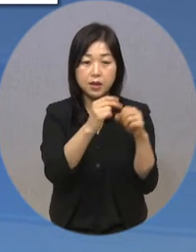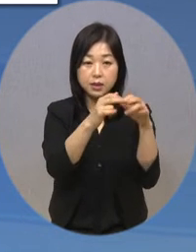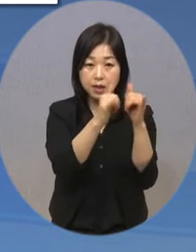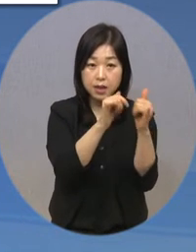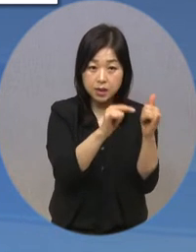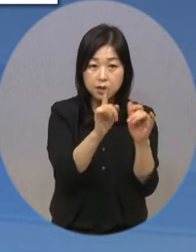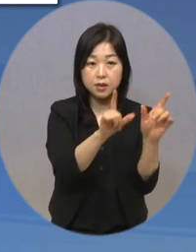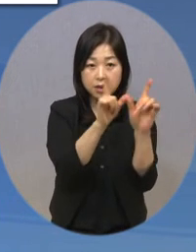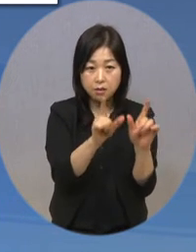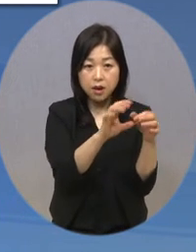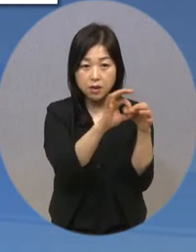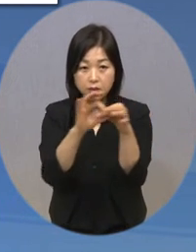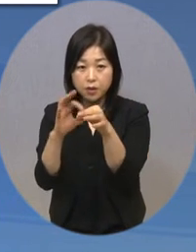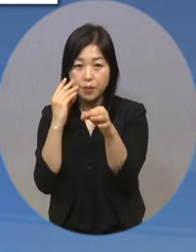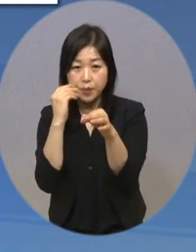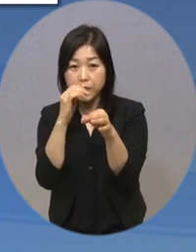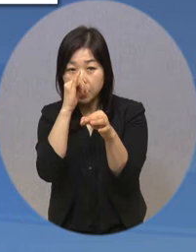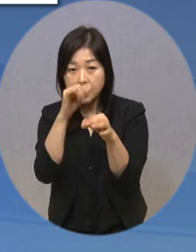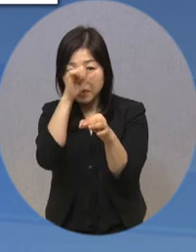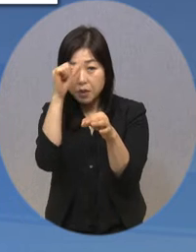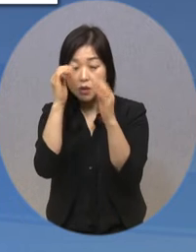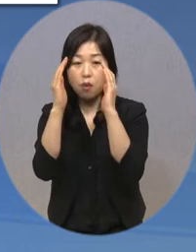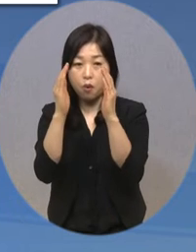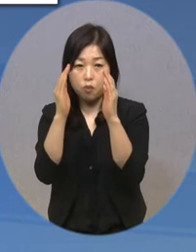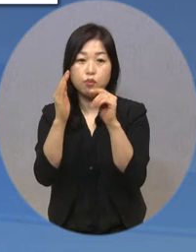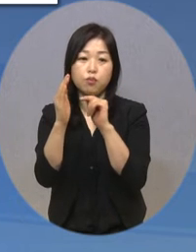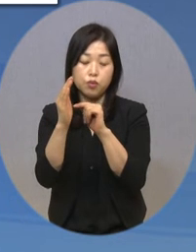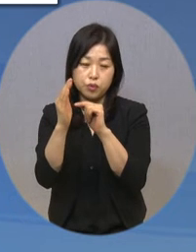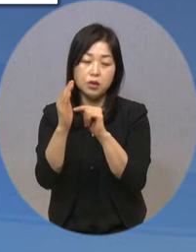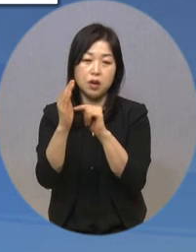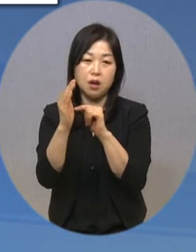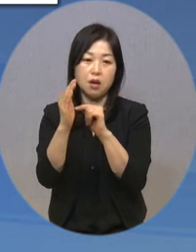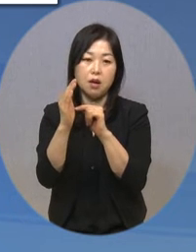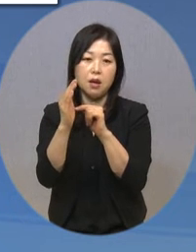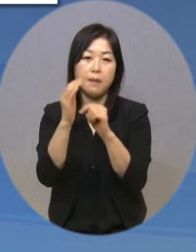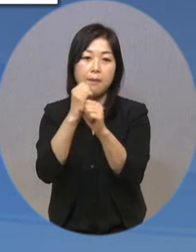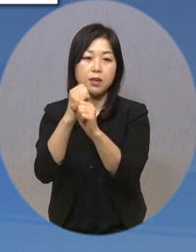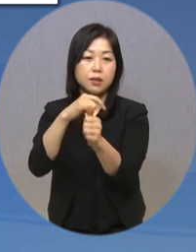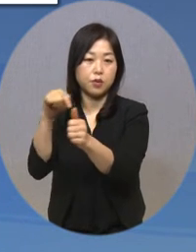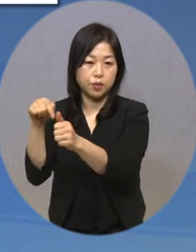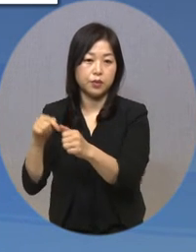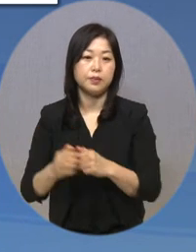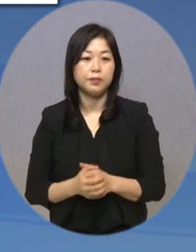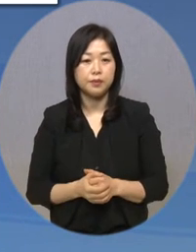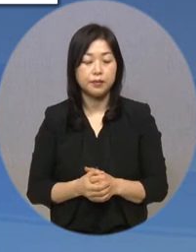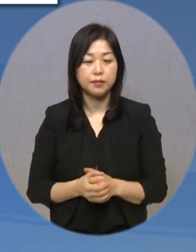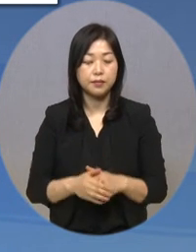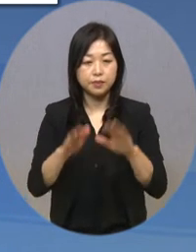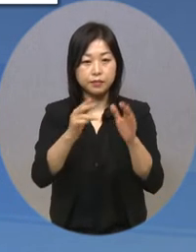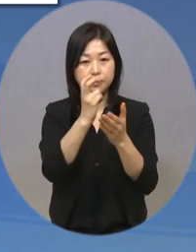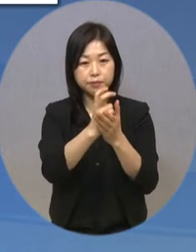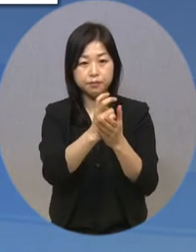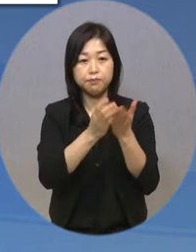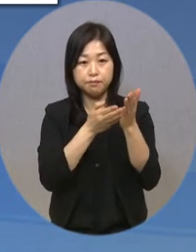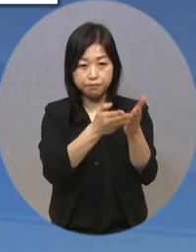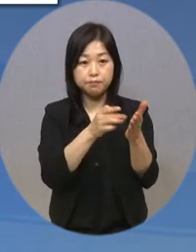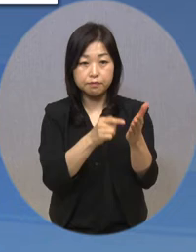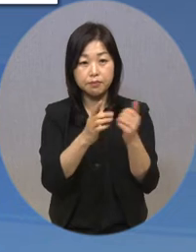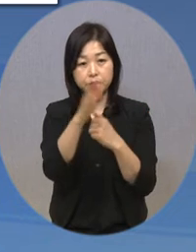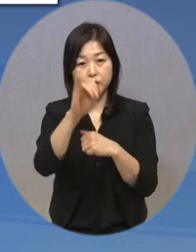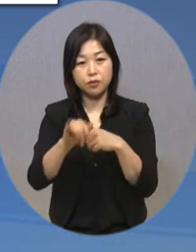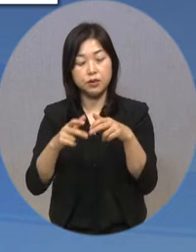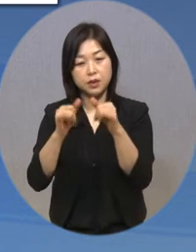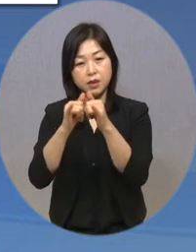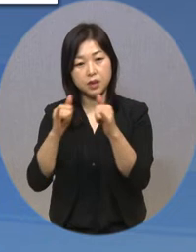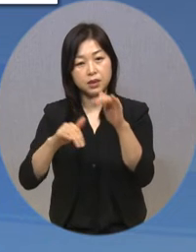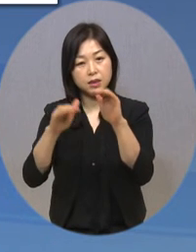삶과 유기적으로 연결된 평생학습 실현에 나선다는 설명입니다. 이번 법안 발의에 대해 전국